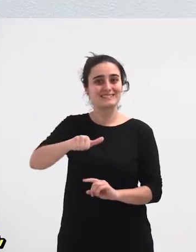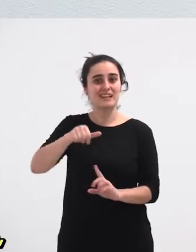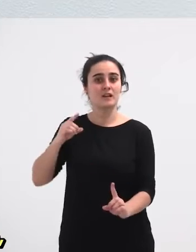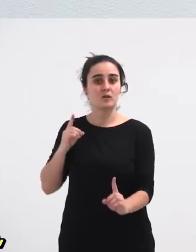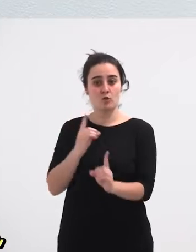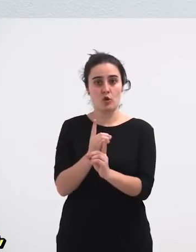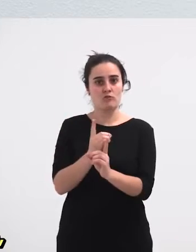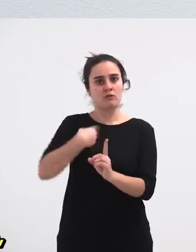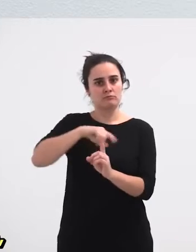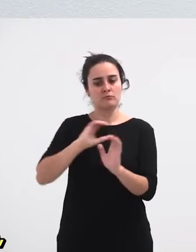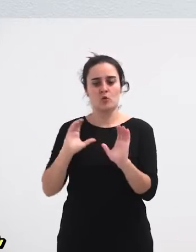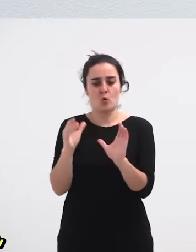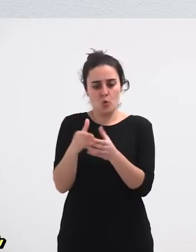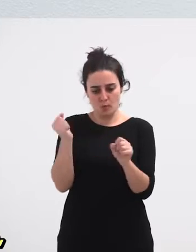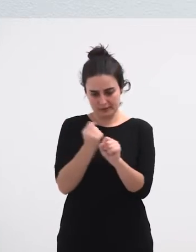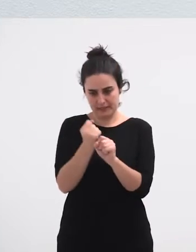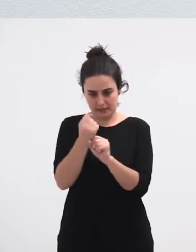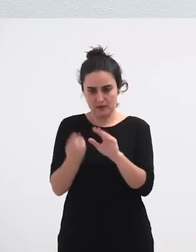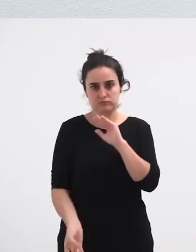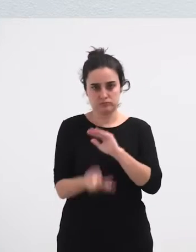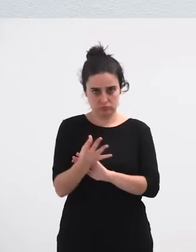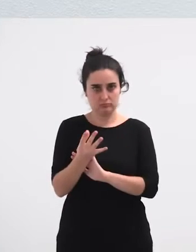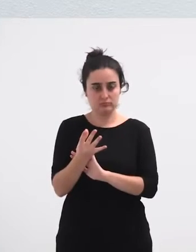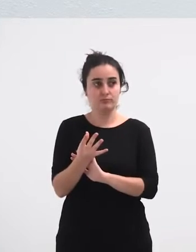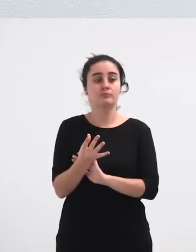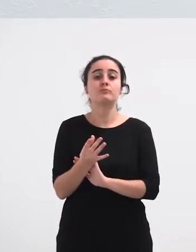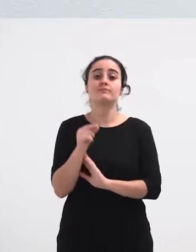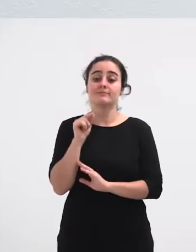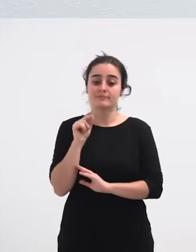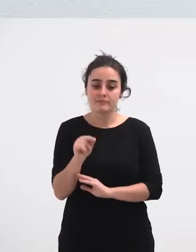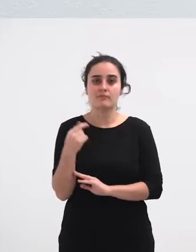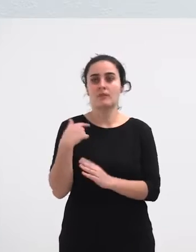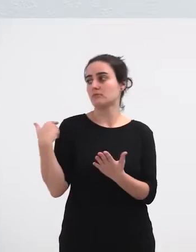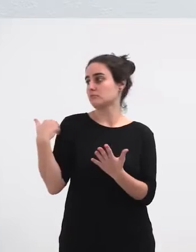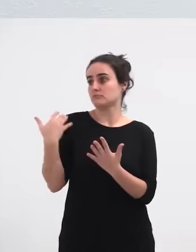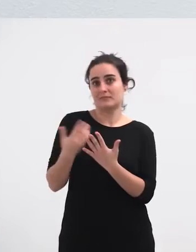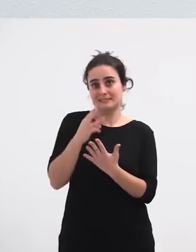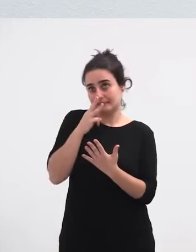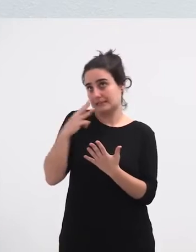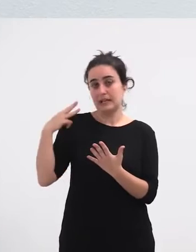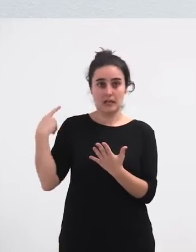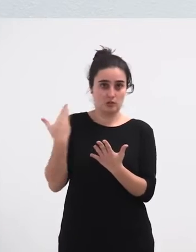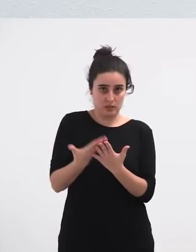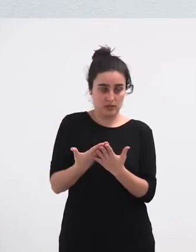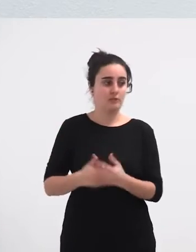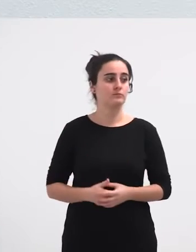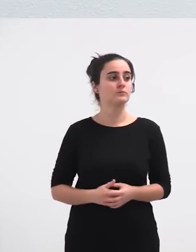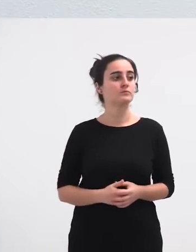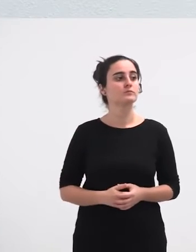Lantalde bat egitea pentsatu genuen eta horretan egi biligara azken iru urte hau eta